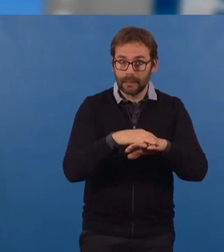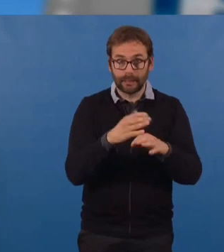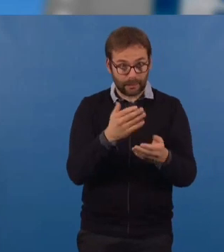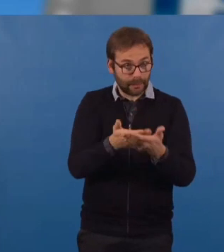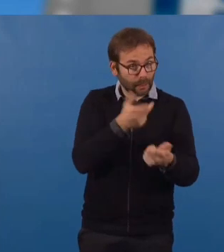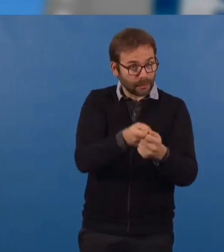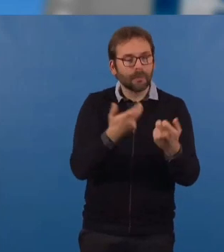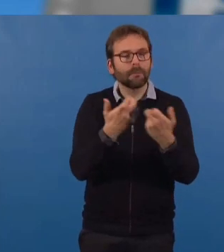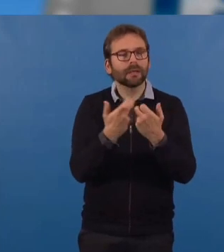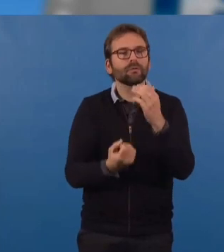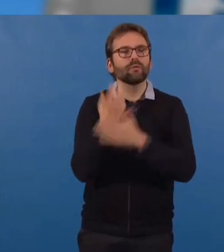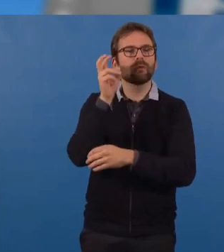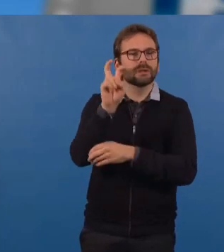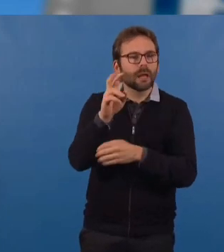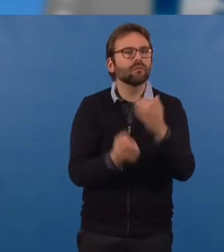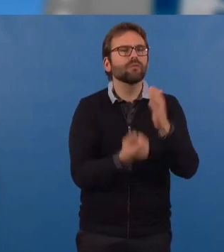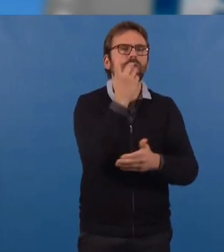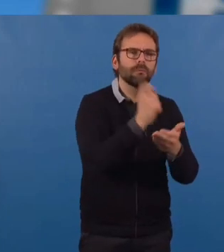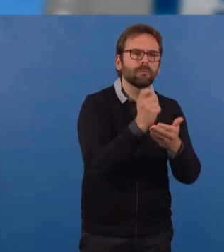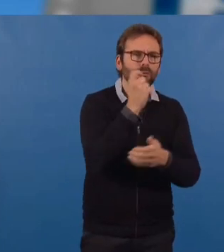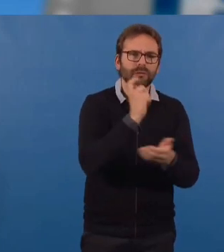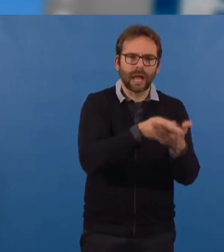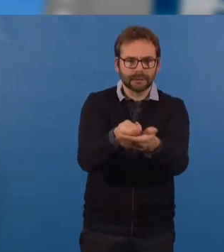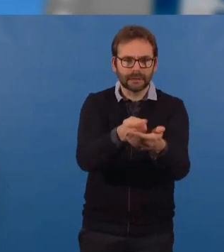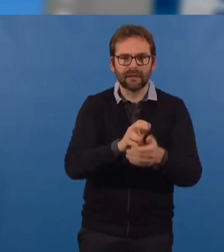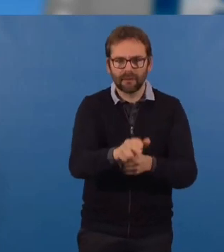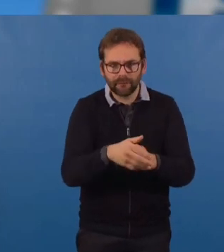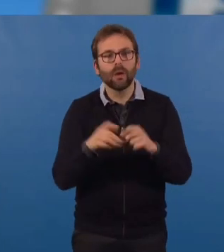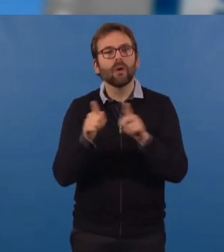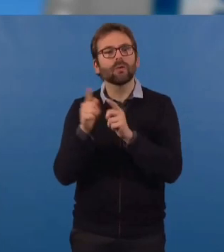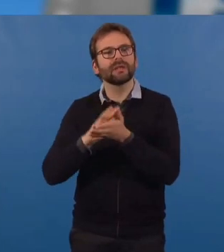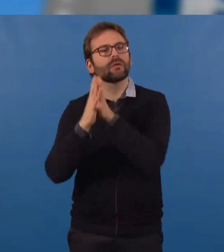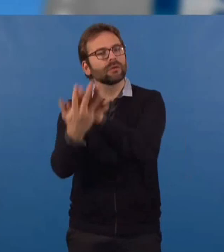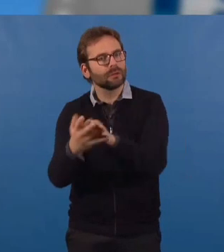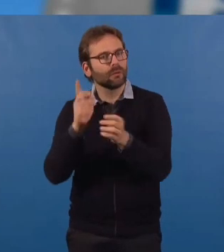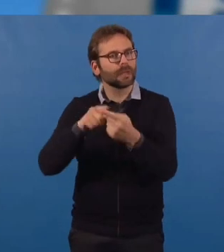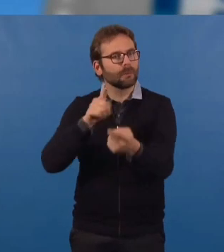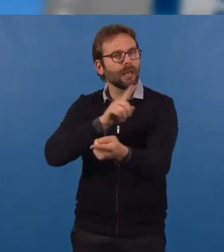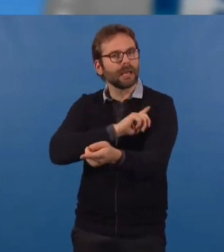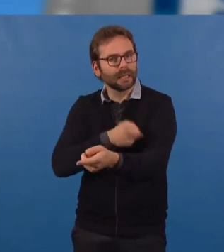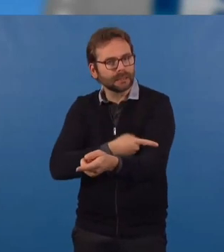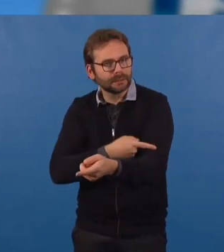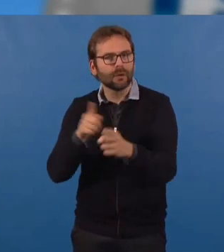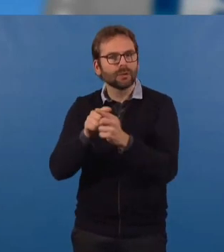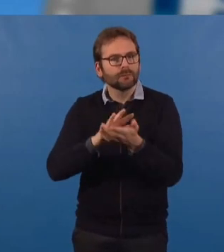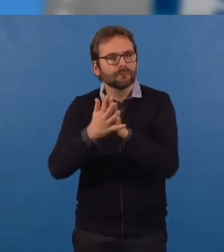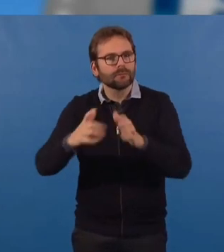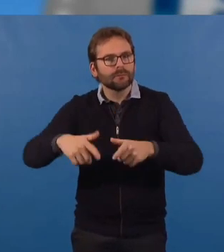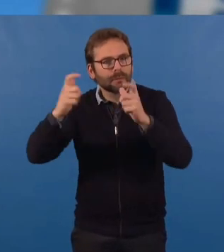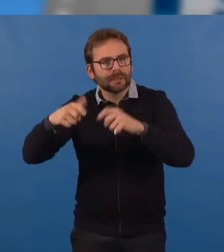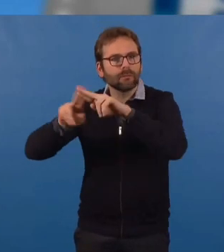tram ou encore de nouveaux bus. C'est aussi le cas relativement à la transition énergétique et la rénovation des bâtiments et de notre